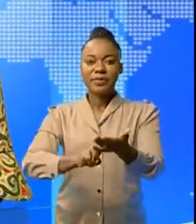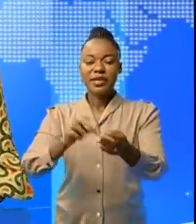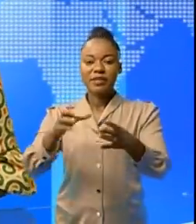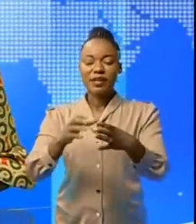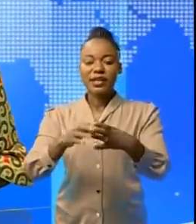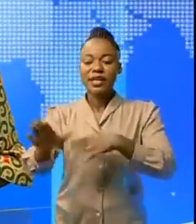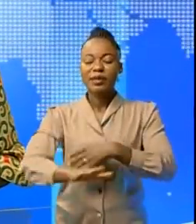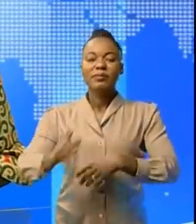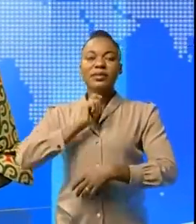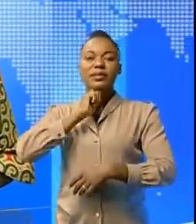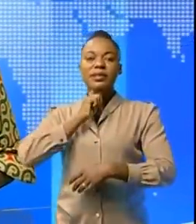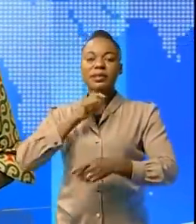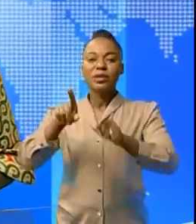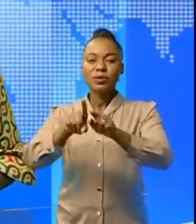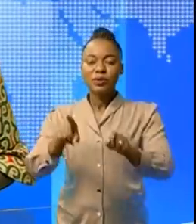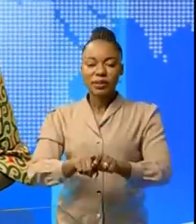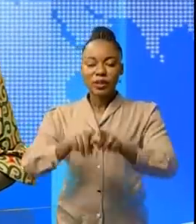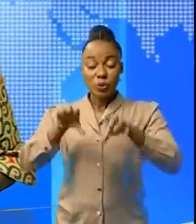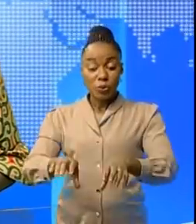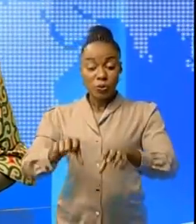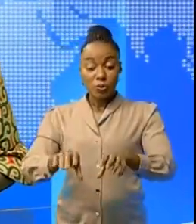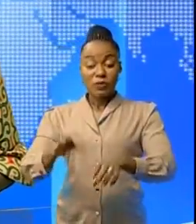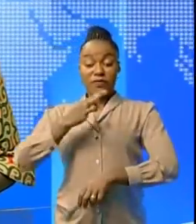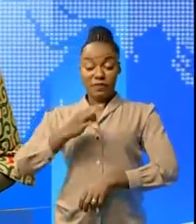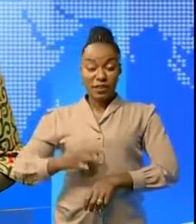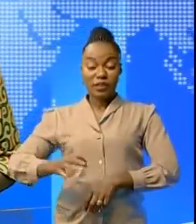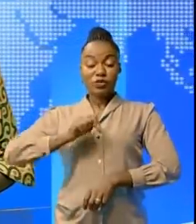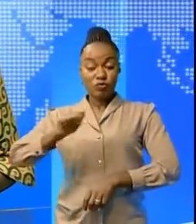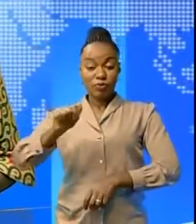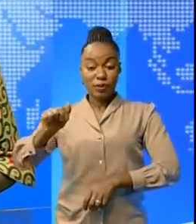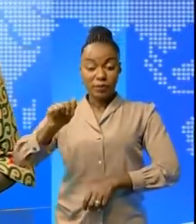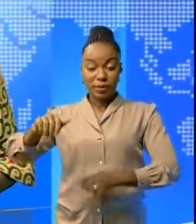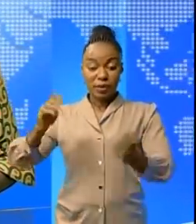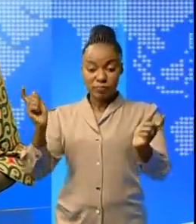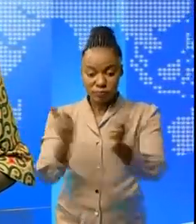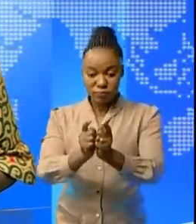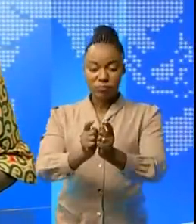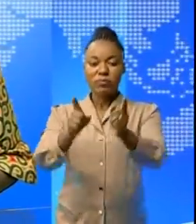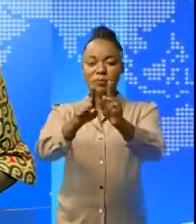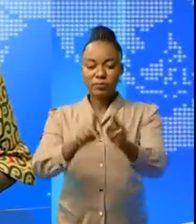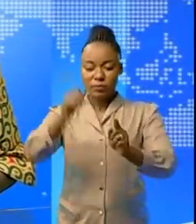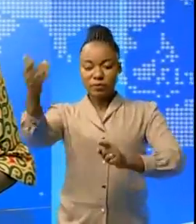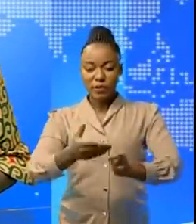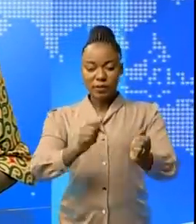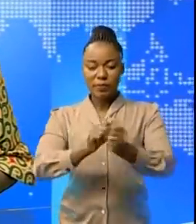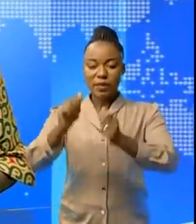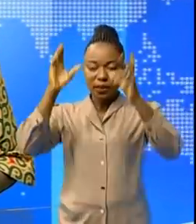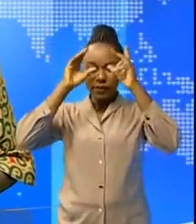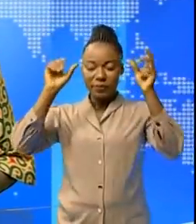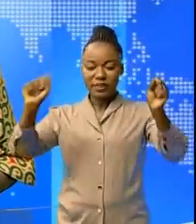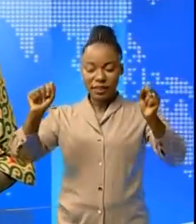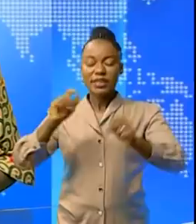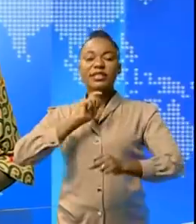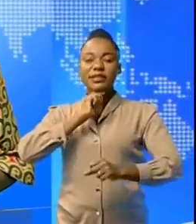Turquie et la République démocratique du Congo. Félix-Antoine Tshisekedi a été reçu par son homologue Taïb